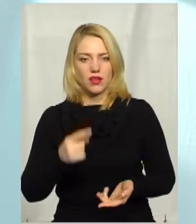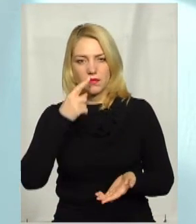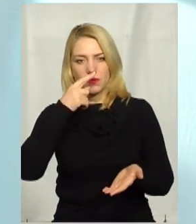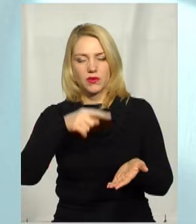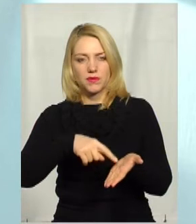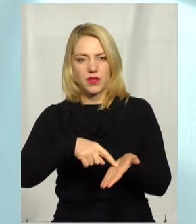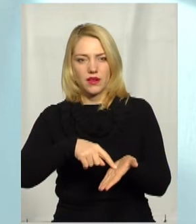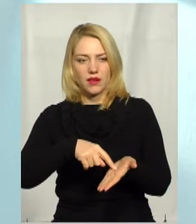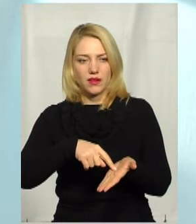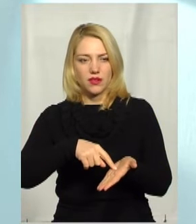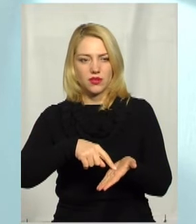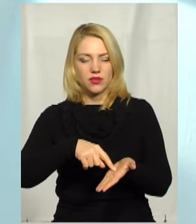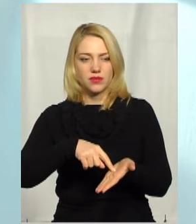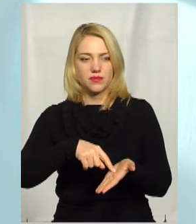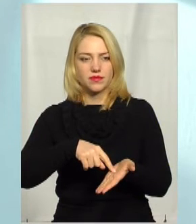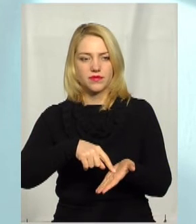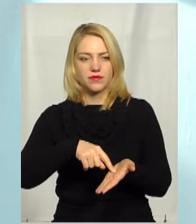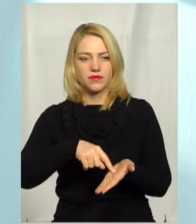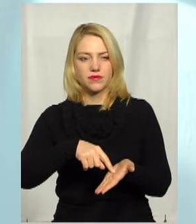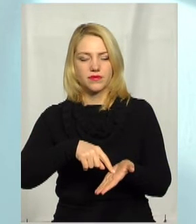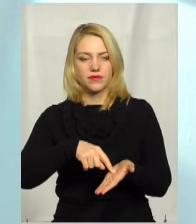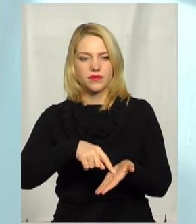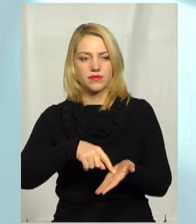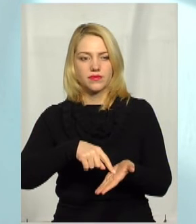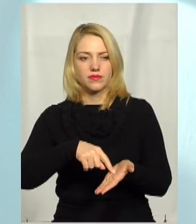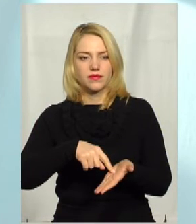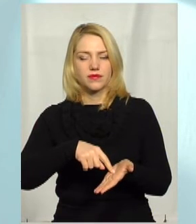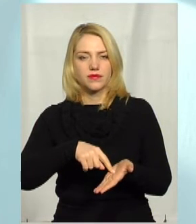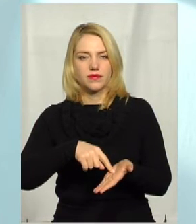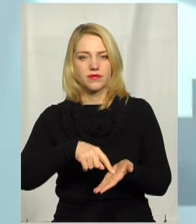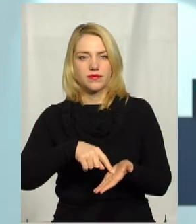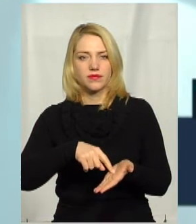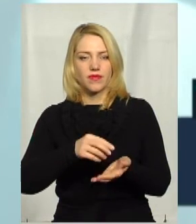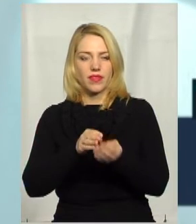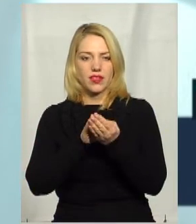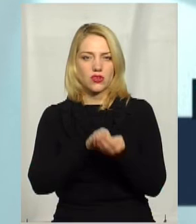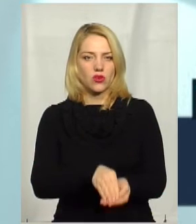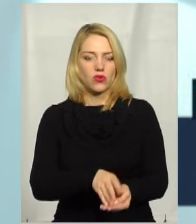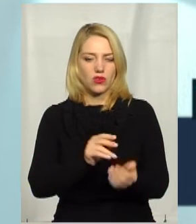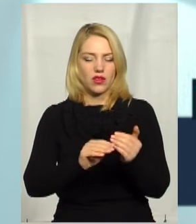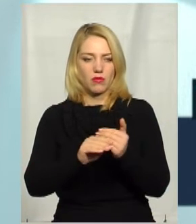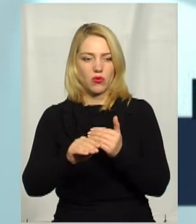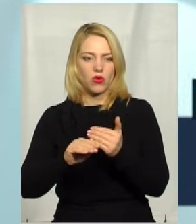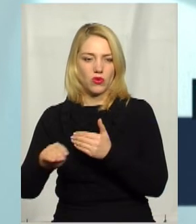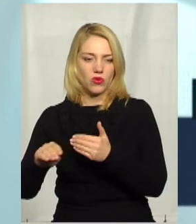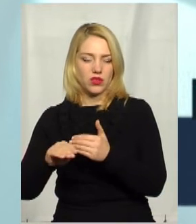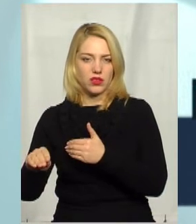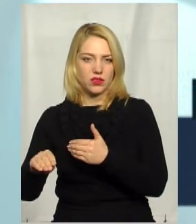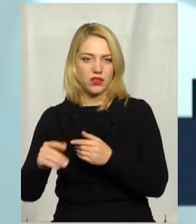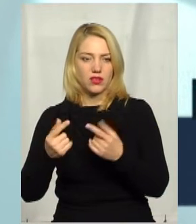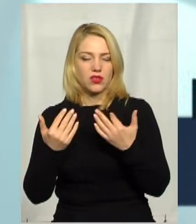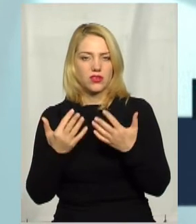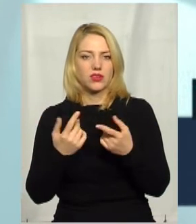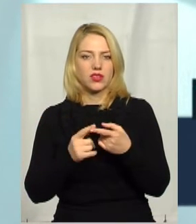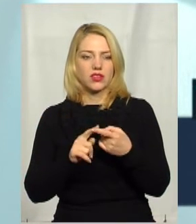захороненню на полігонах твердих побутових відходів, тому